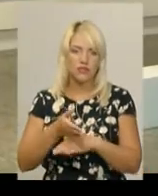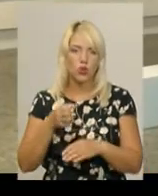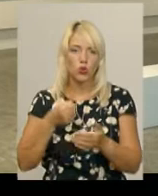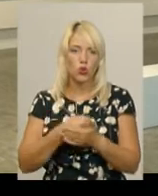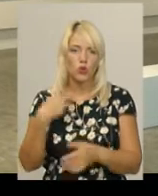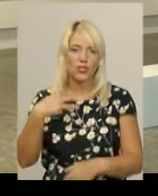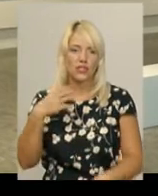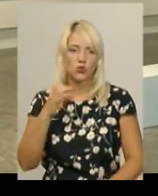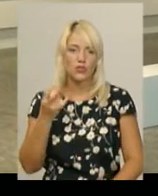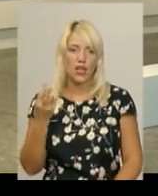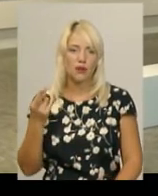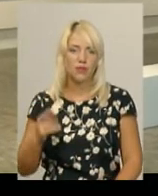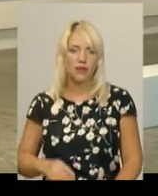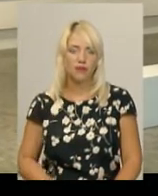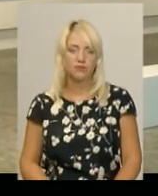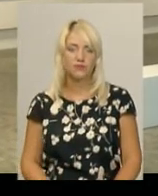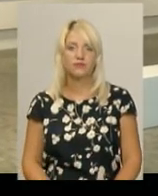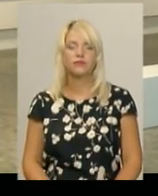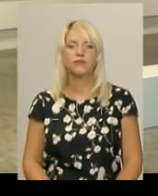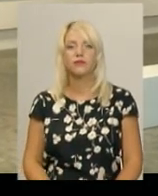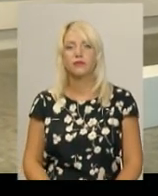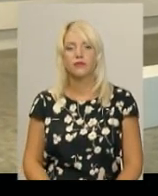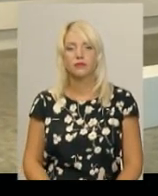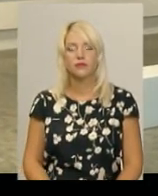Ольга Нісмянова, Віктор Кривий. Новини Поділля. Центр.